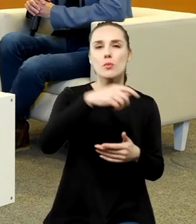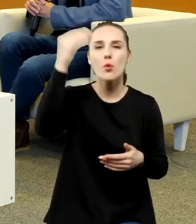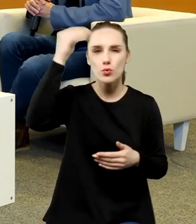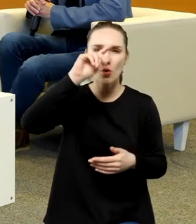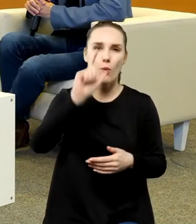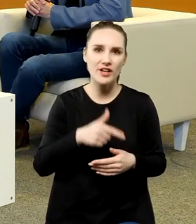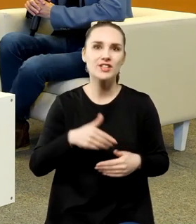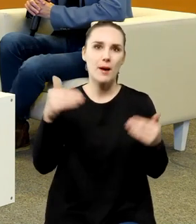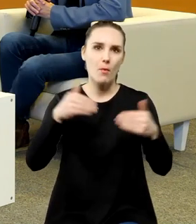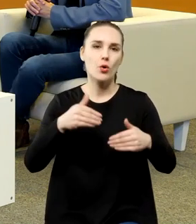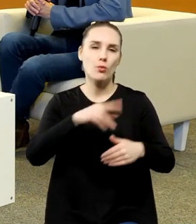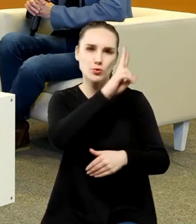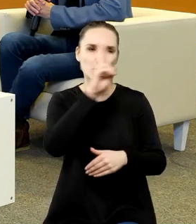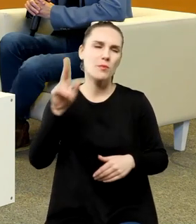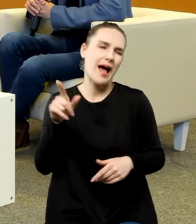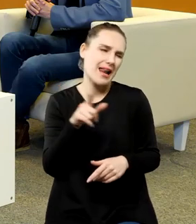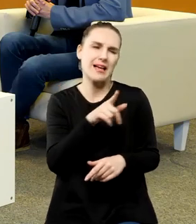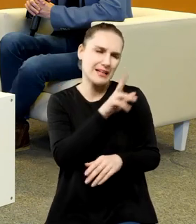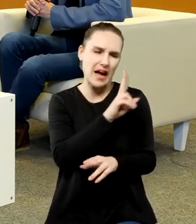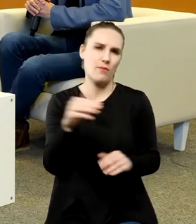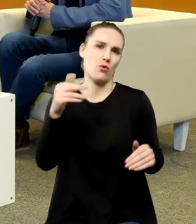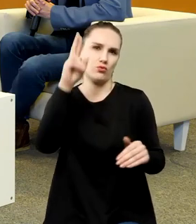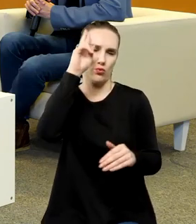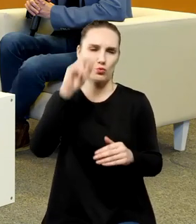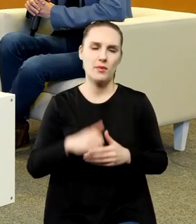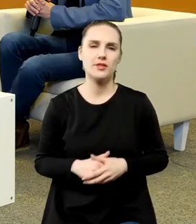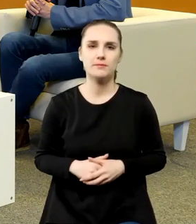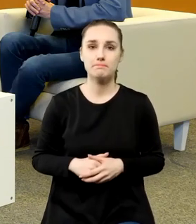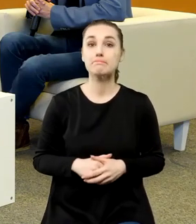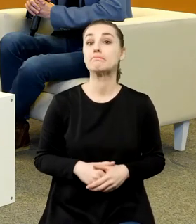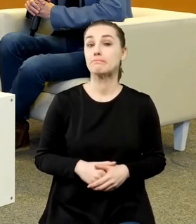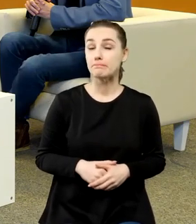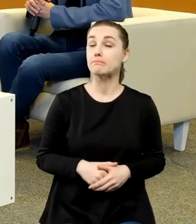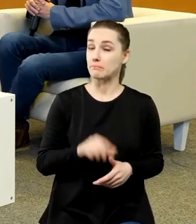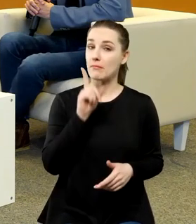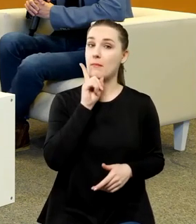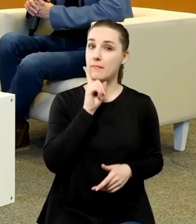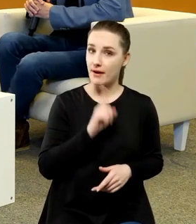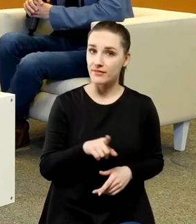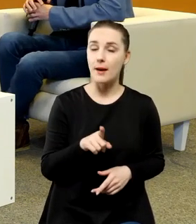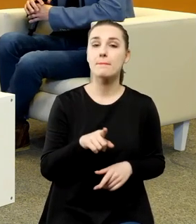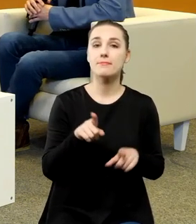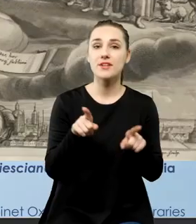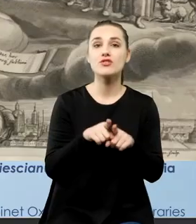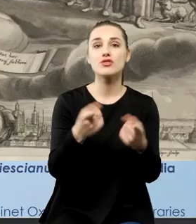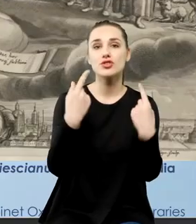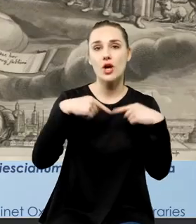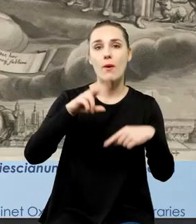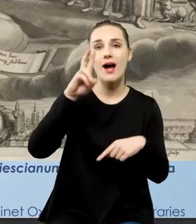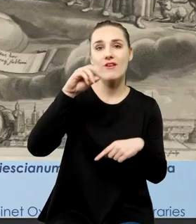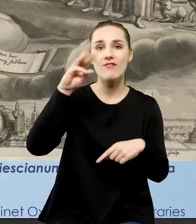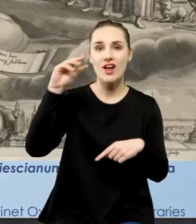byli w stanie się z tym zapoznać. Tak. I w przypadku dzieł Heweliusza po prostu Kopernik pojawia się tutaj, mamy